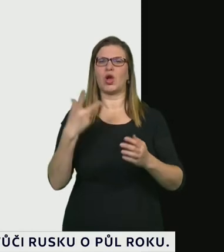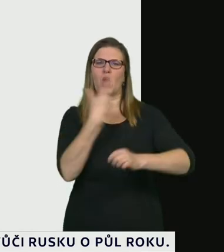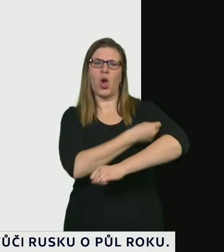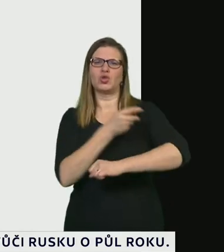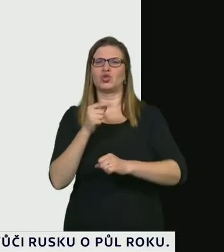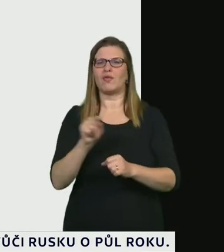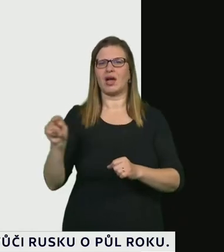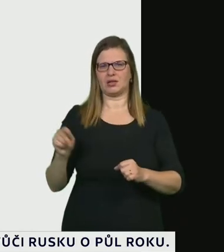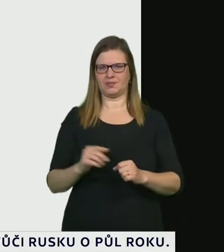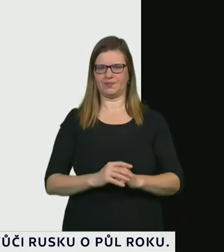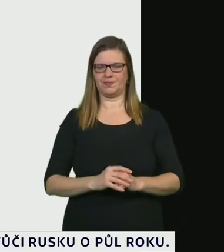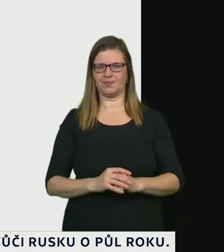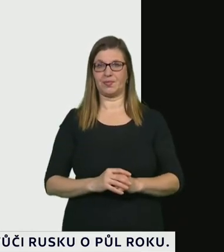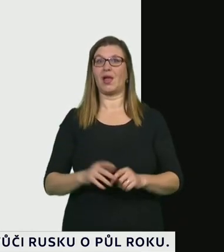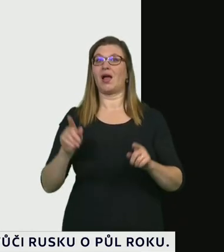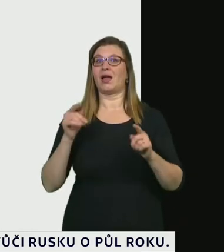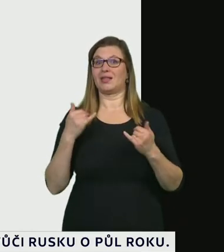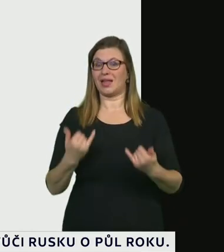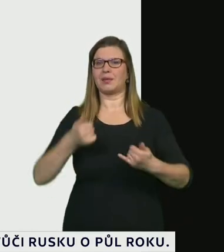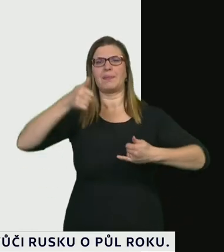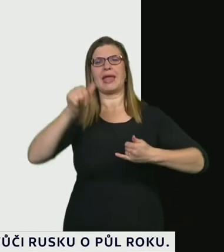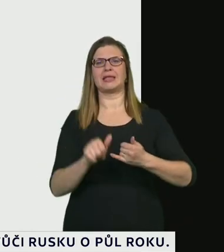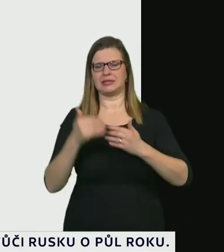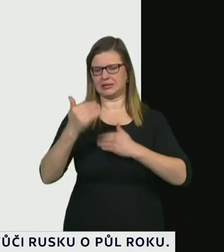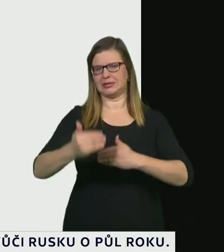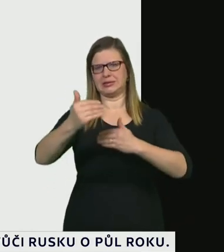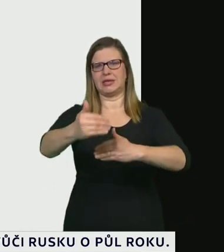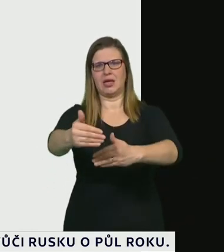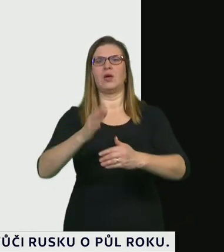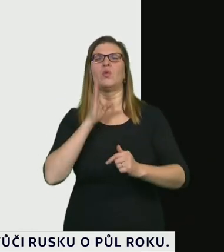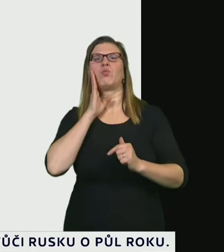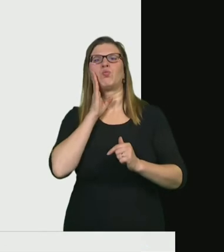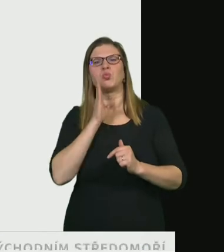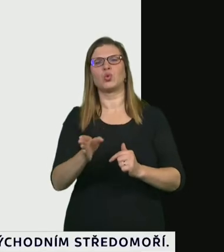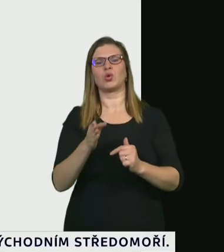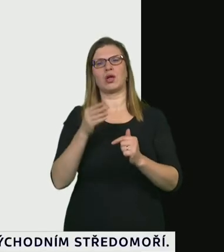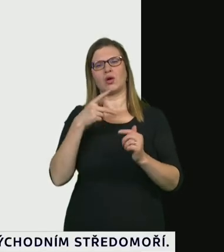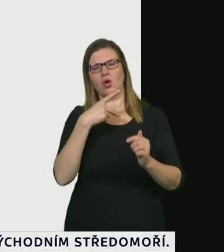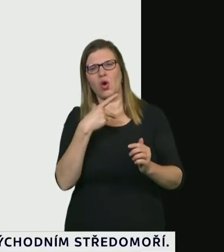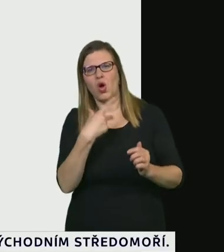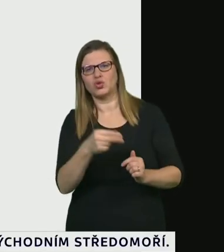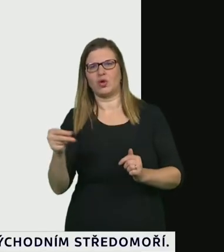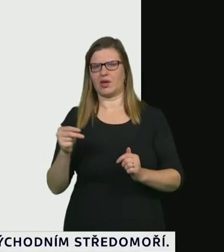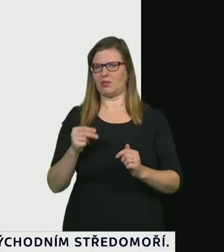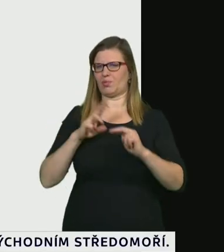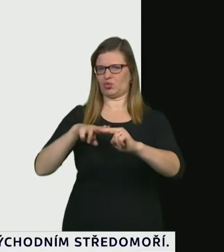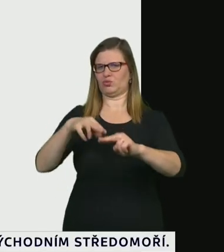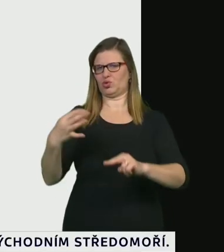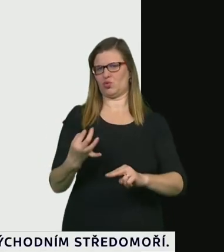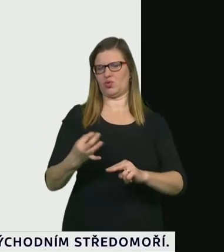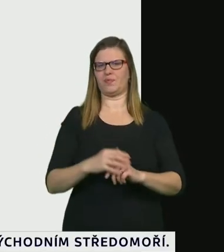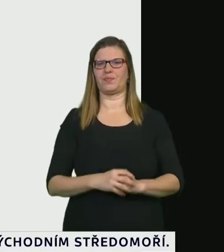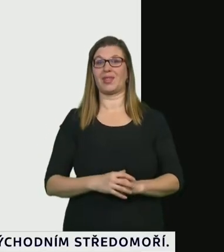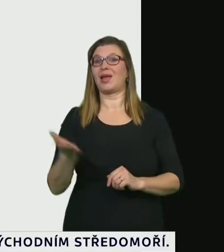probíhá na ministerstvu aktuálně poté co jsem se nějak uchopil a tady bych chtěl poděkovat kolegyním a kolegům